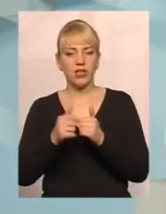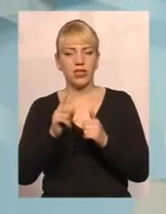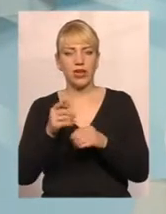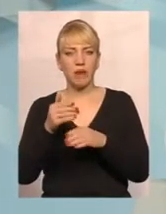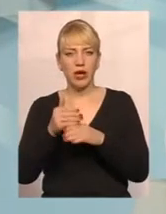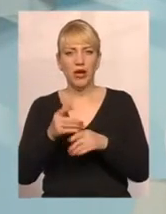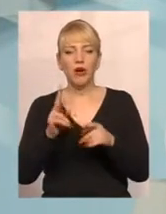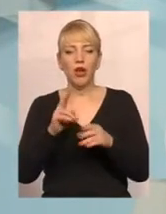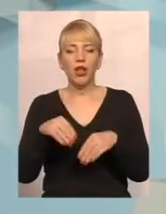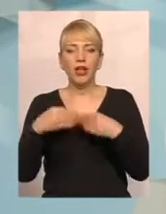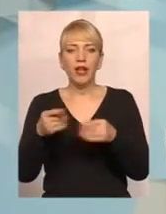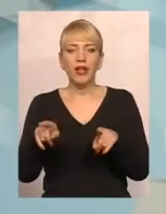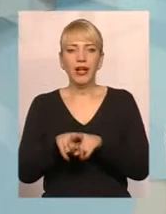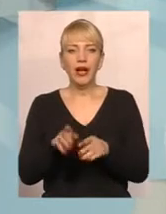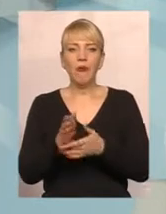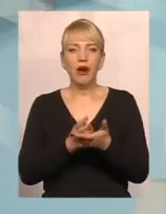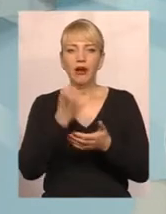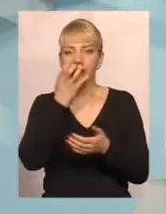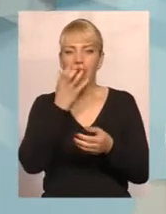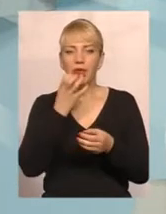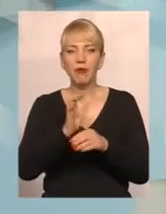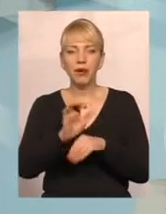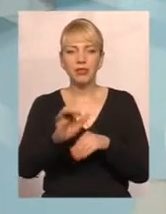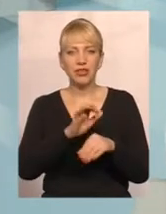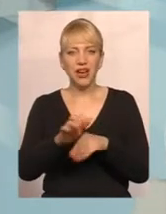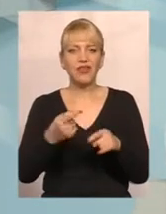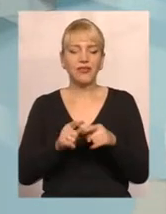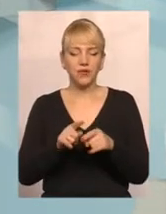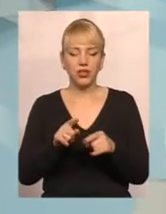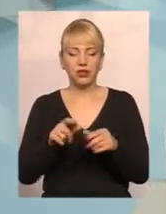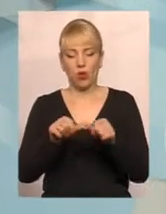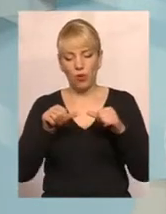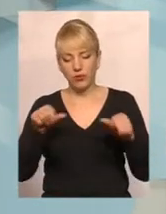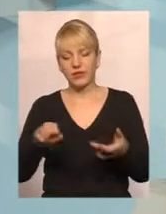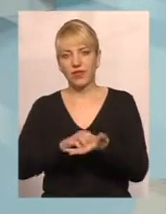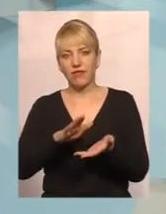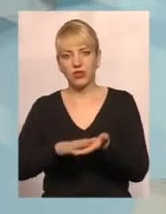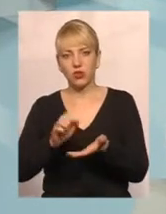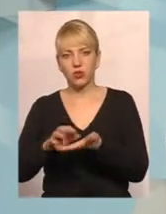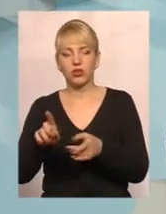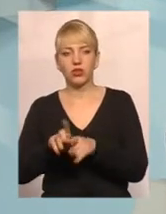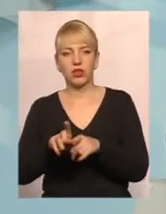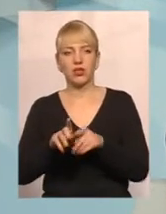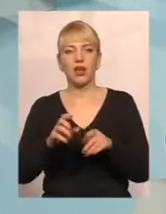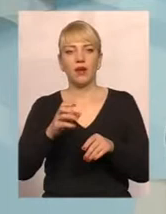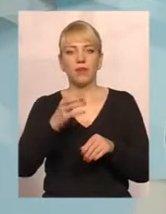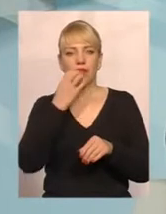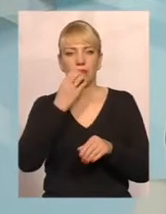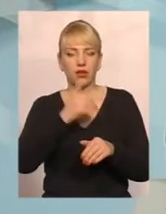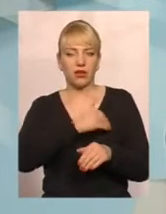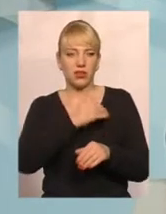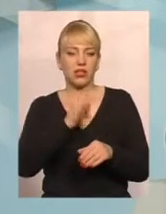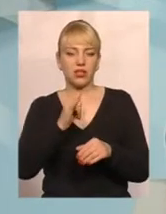послугу теплопостачання, складається комісія, яка фіксує такі показники, відповідно, здійснюється перерахунок